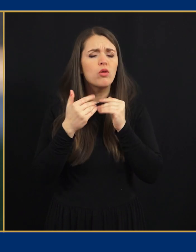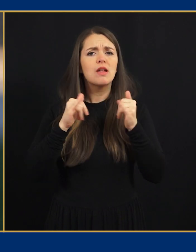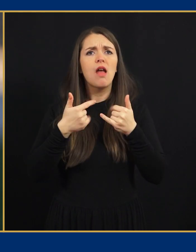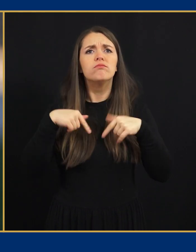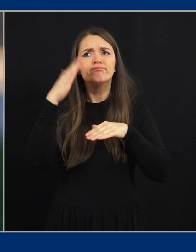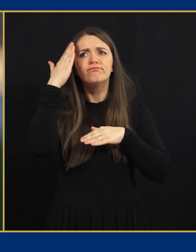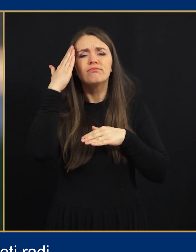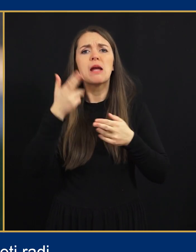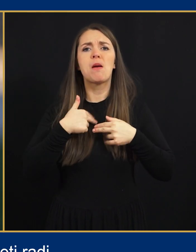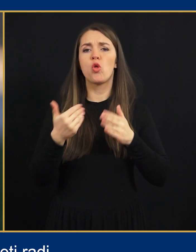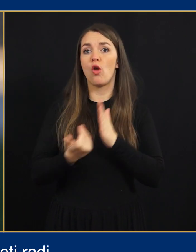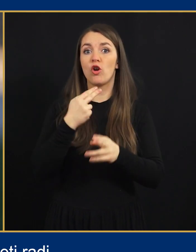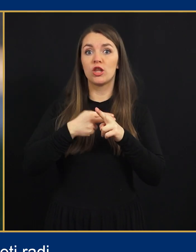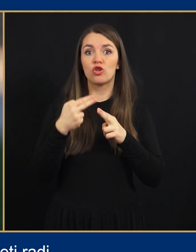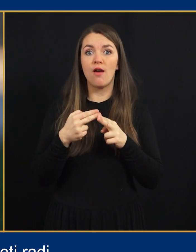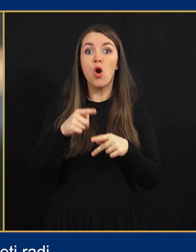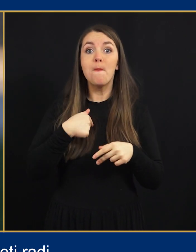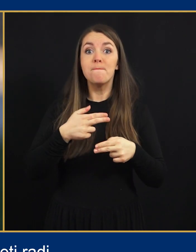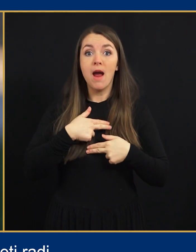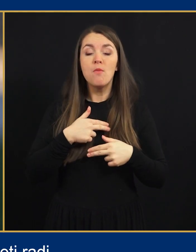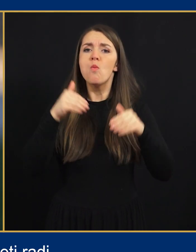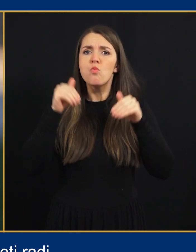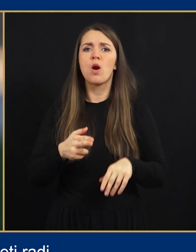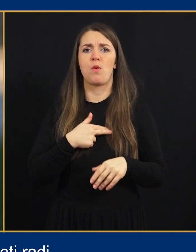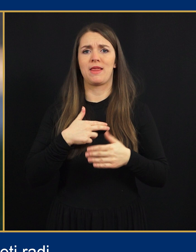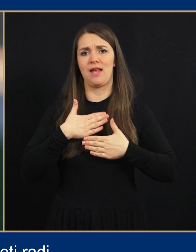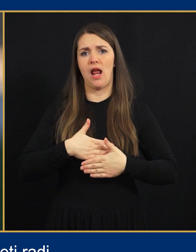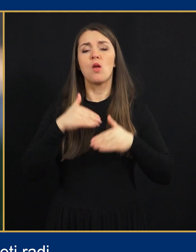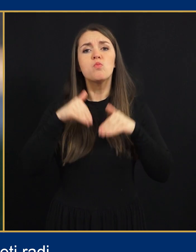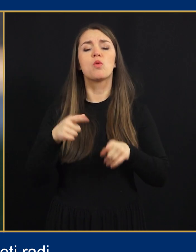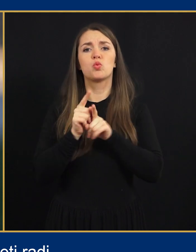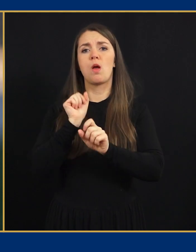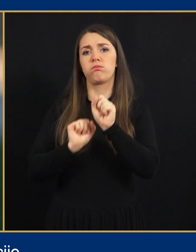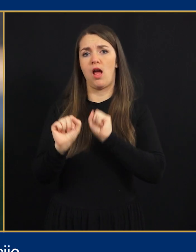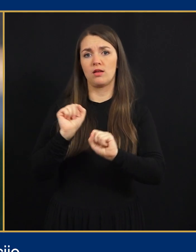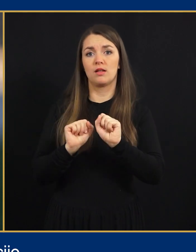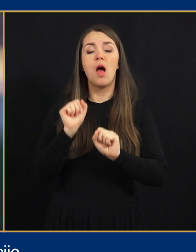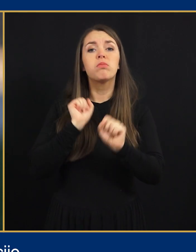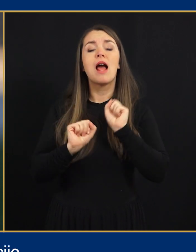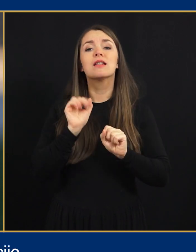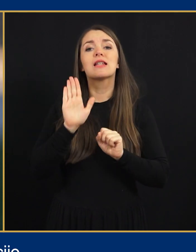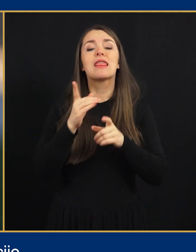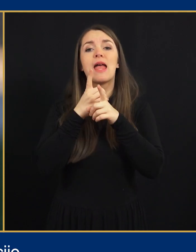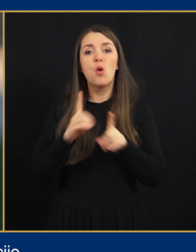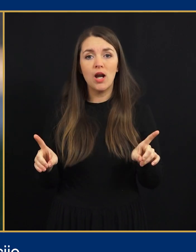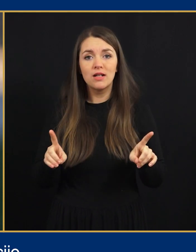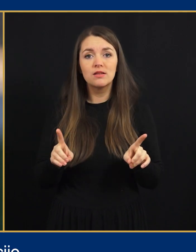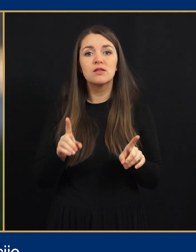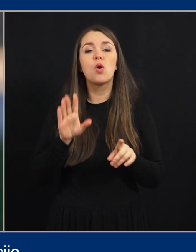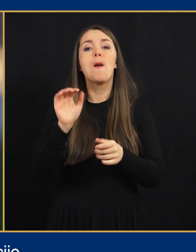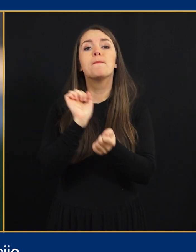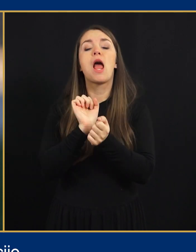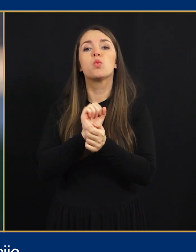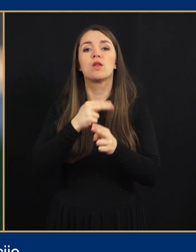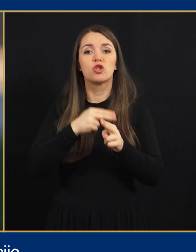novo državo, ki jo imamo in moramo imeti radi in jo moramo braniti Braniti njeno demokracijo, njeno